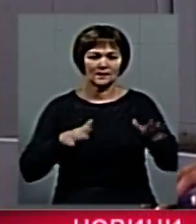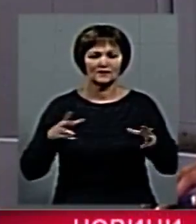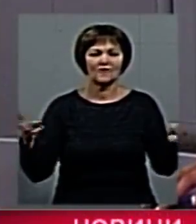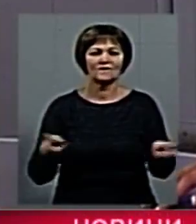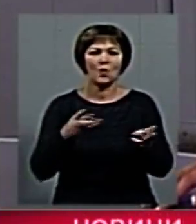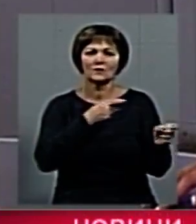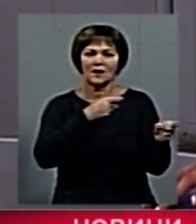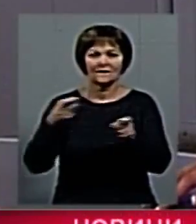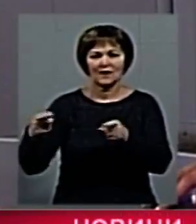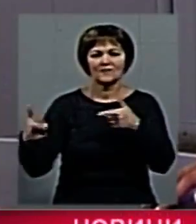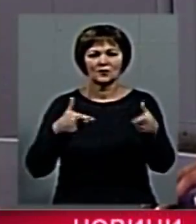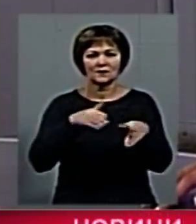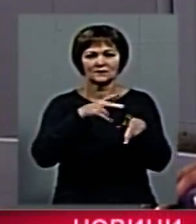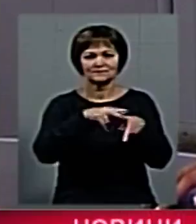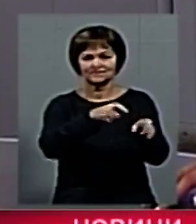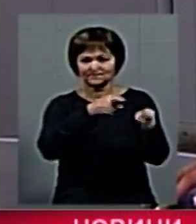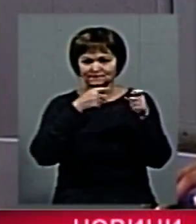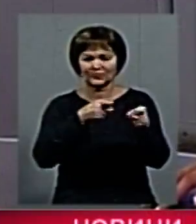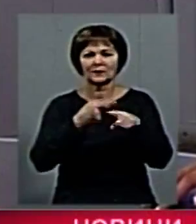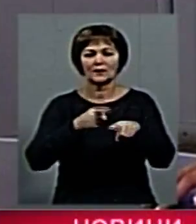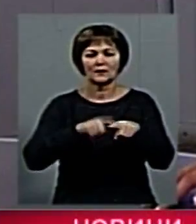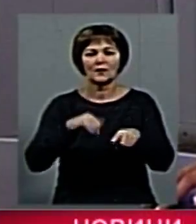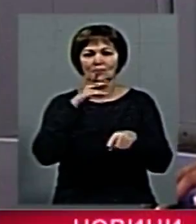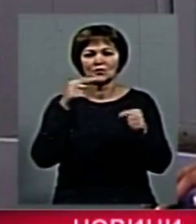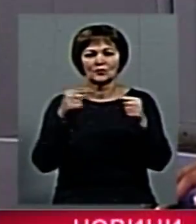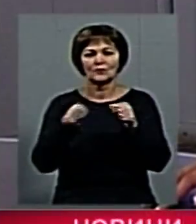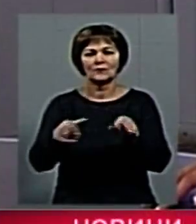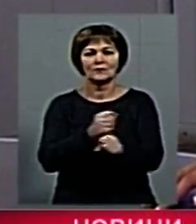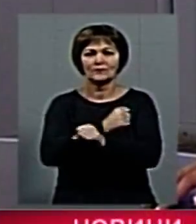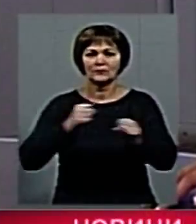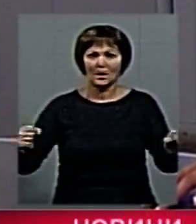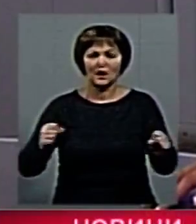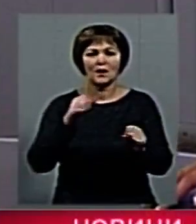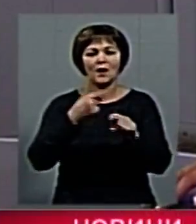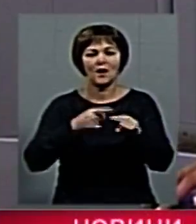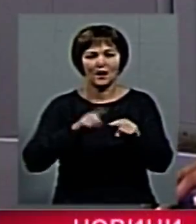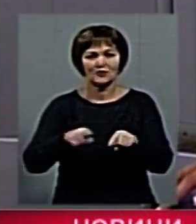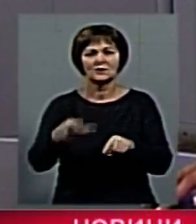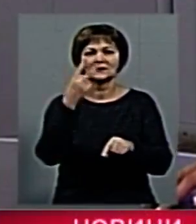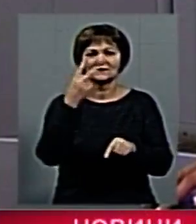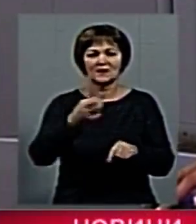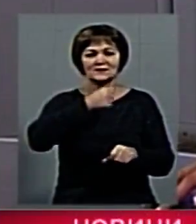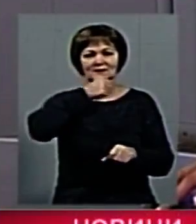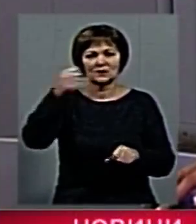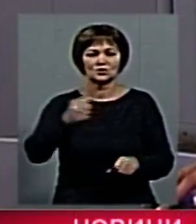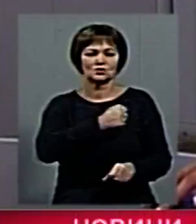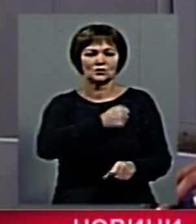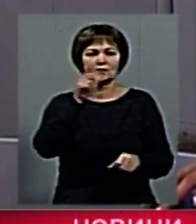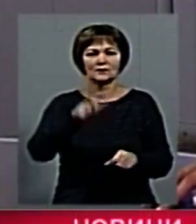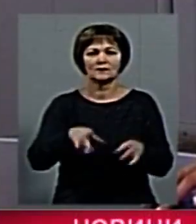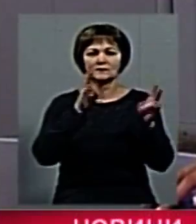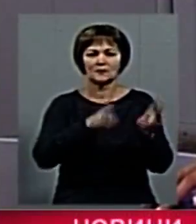підготовки, з виконання стрільб, з міномету під час яких відбулася детонація міни. Під час детонації двоє старших солдатів